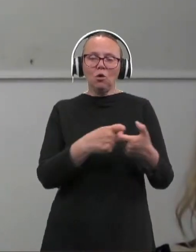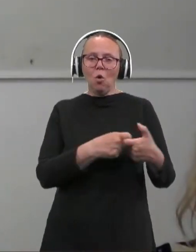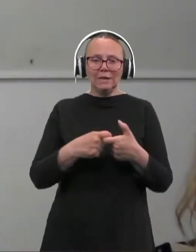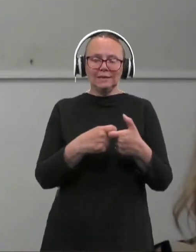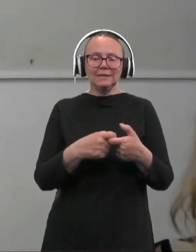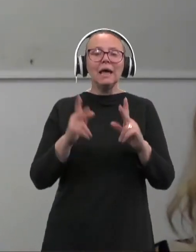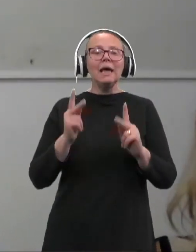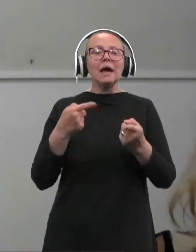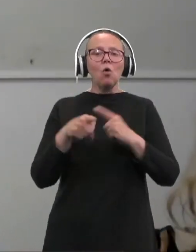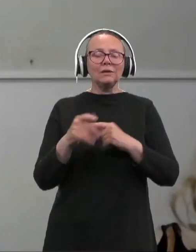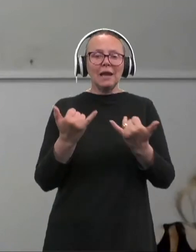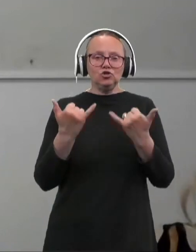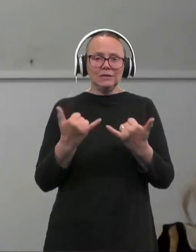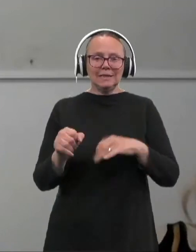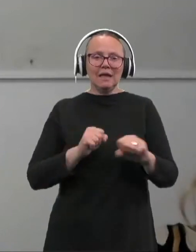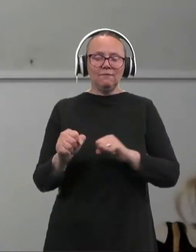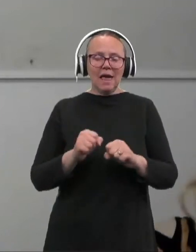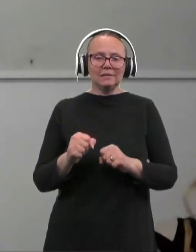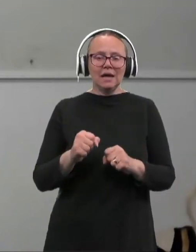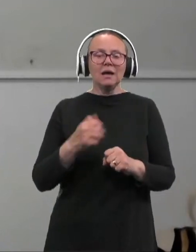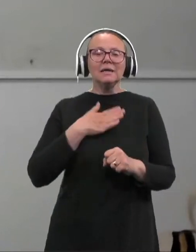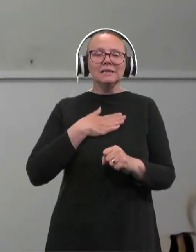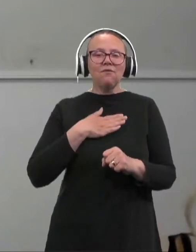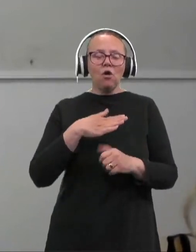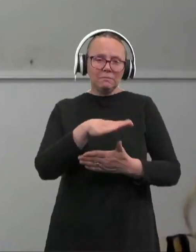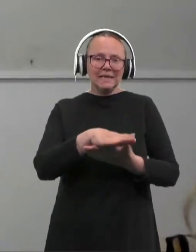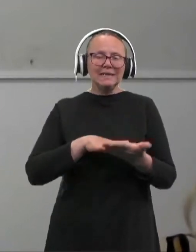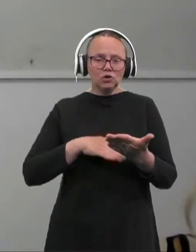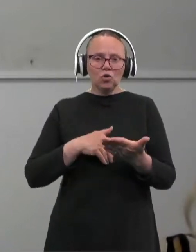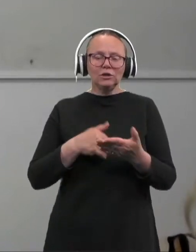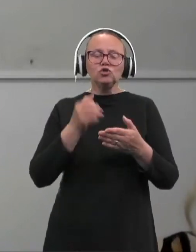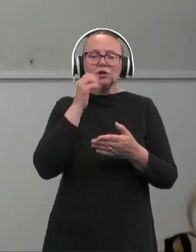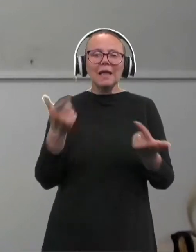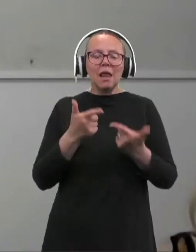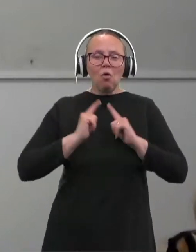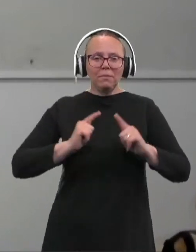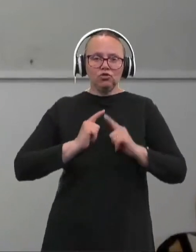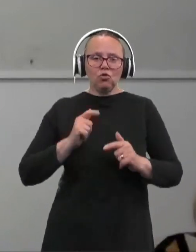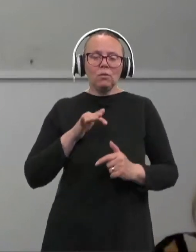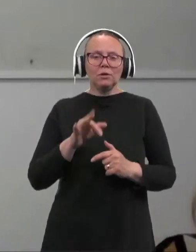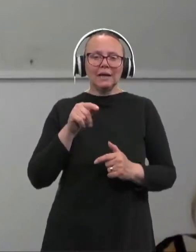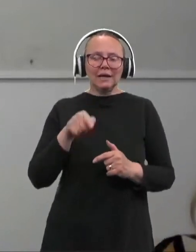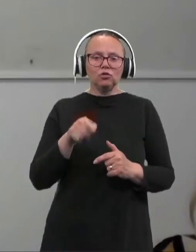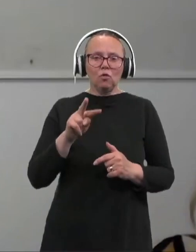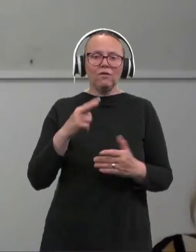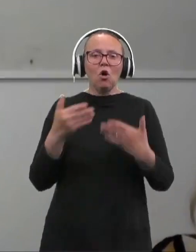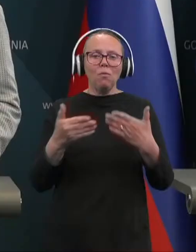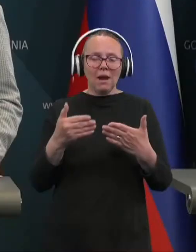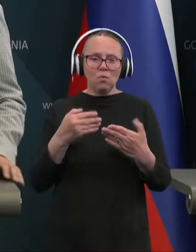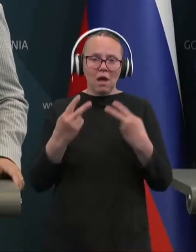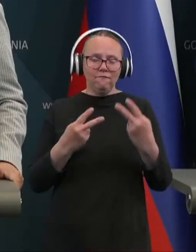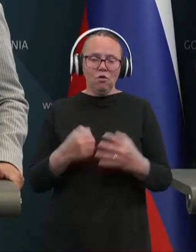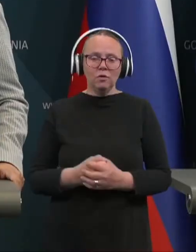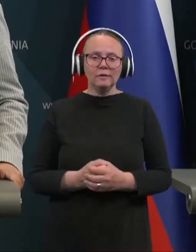in kako daleč je tle vlada s svojimi izhodišči? Kdaj lahko prečakujemo, da gre to v obravnavo, prosim?